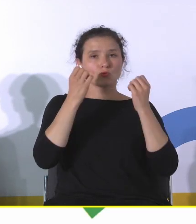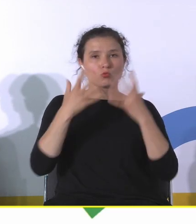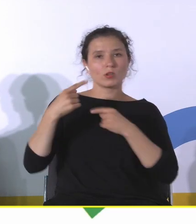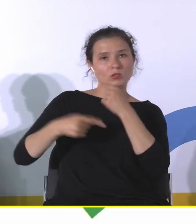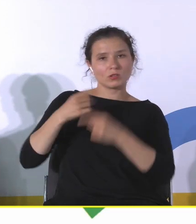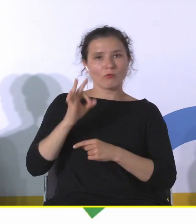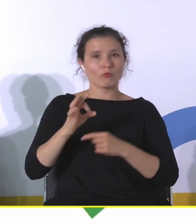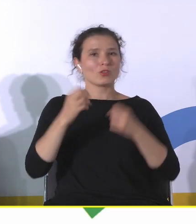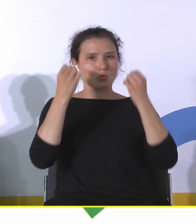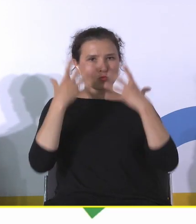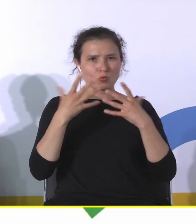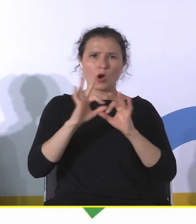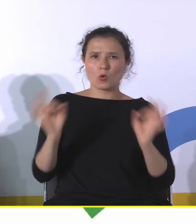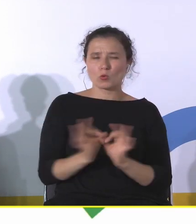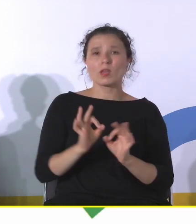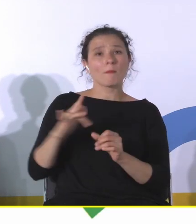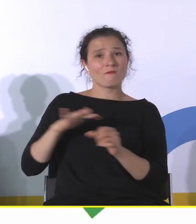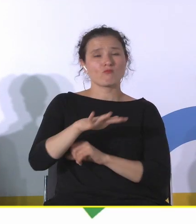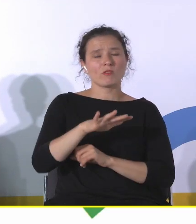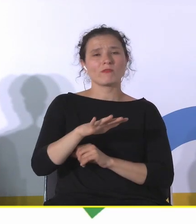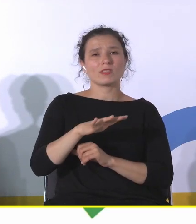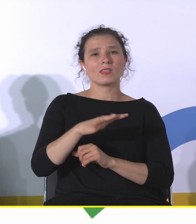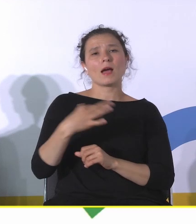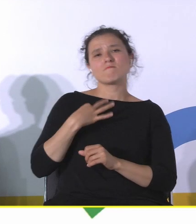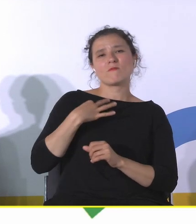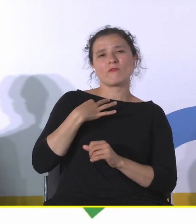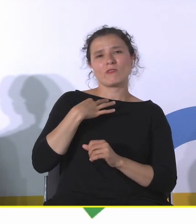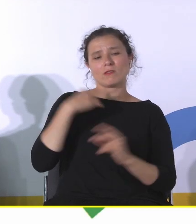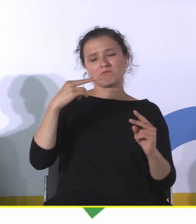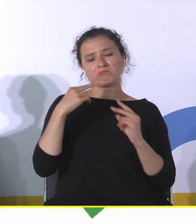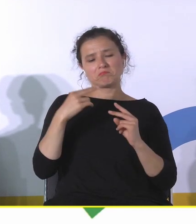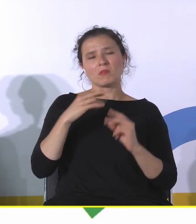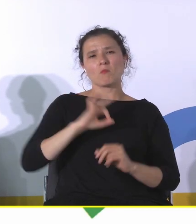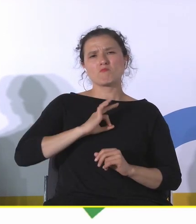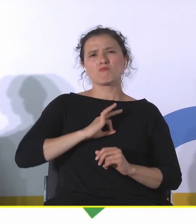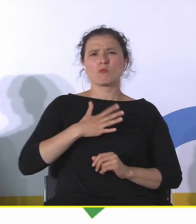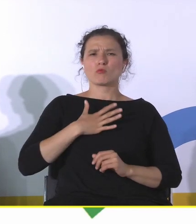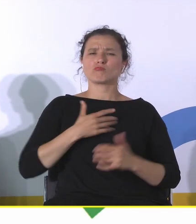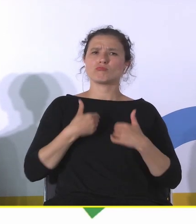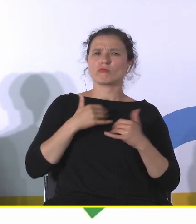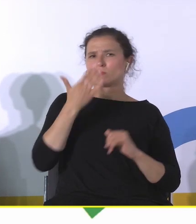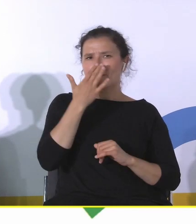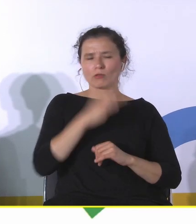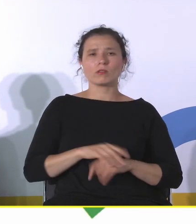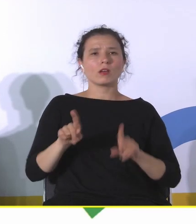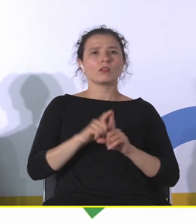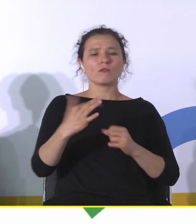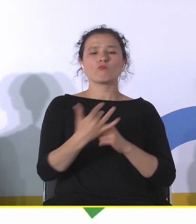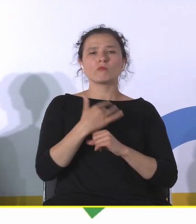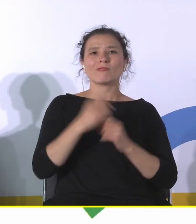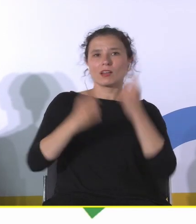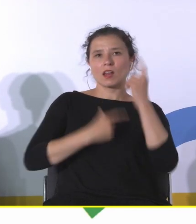mają wpływ na subiektywne postrzeganie własnego stanu zdrowia. Mają wpływ na kreatywność, mają